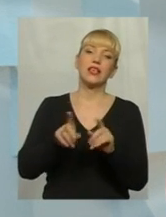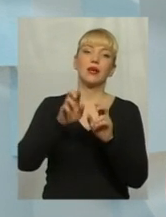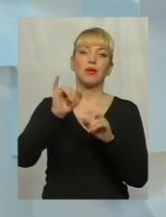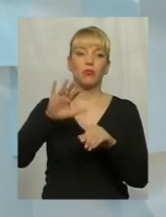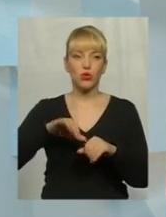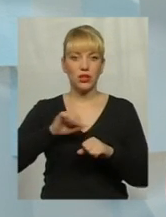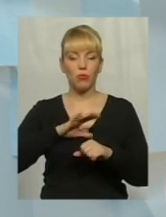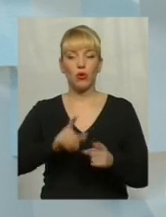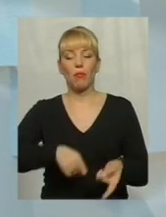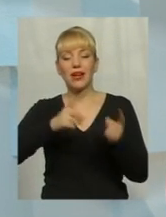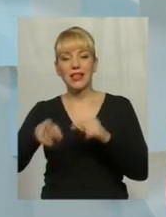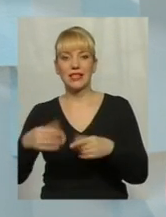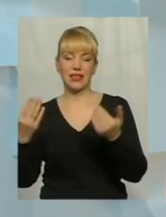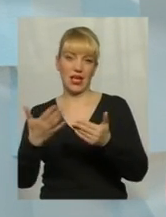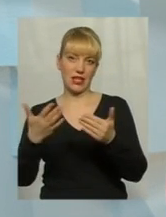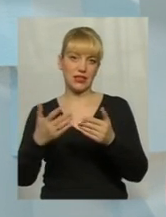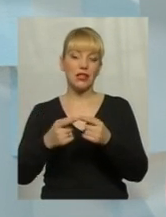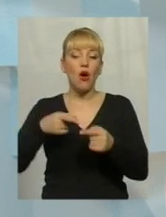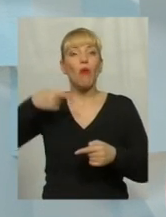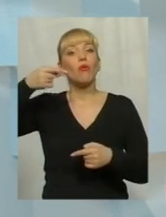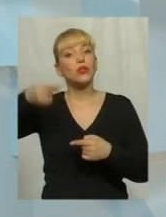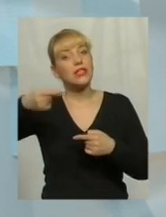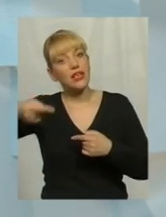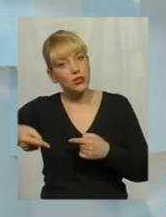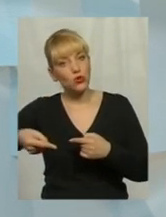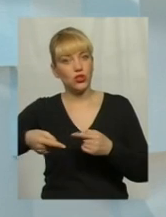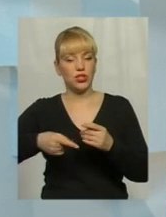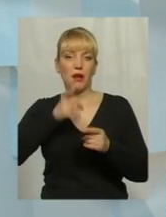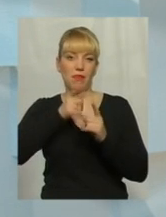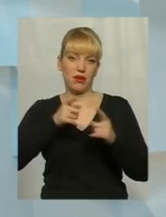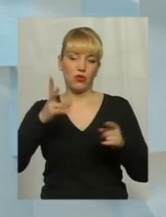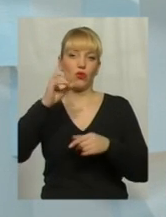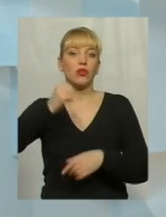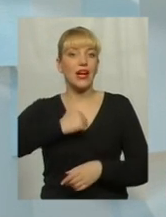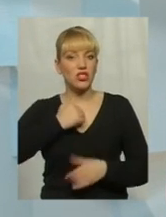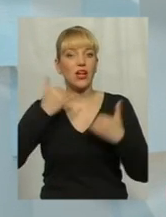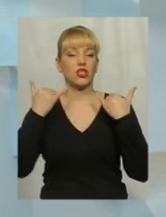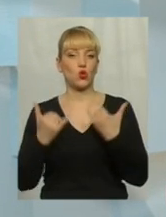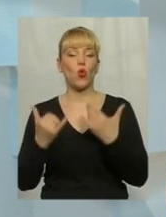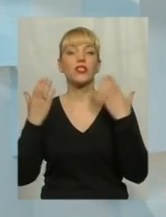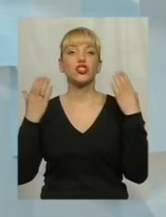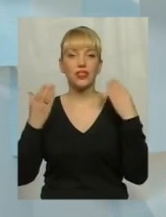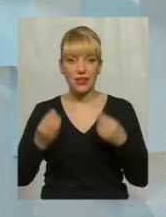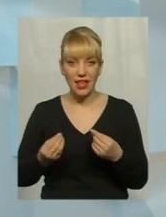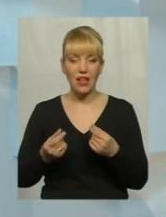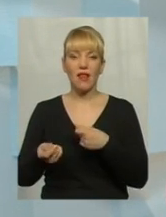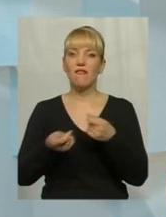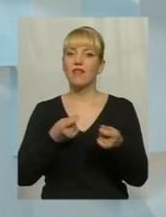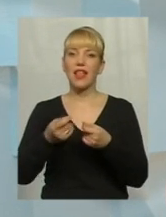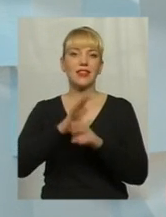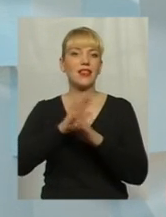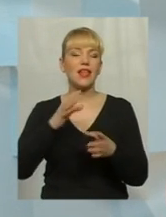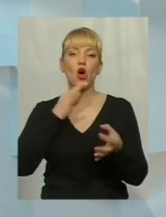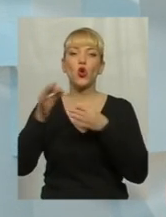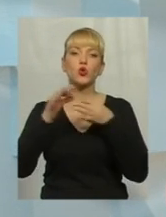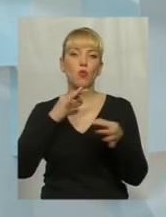перенести на якісь, скажімо, послідуючі періоди. Але, на жаль, на сьогоднішній день влада не веде діалогу